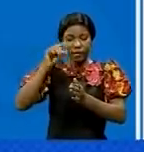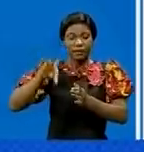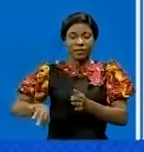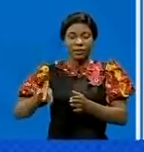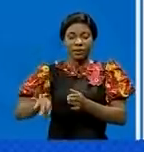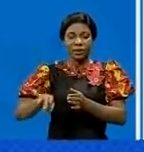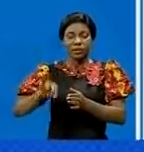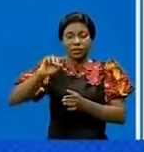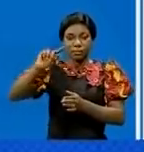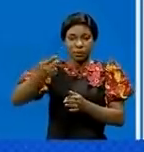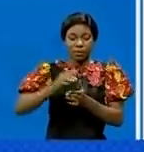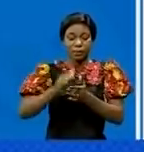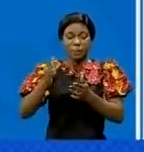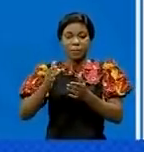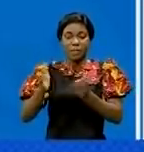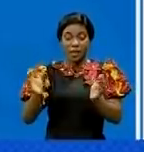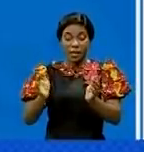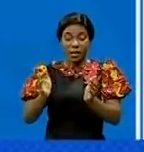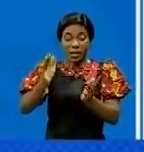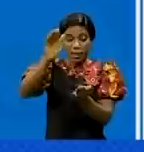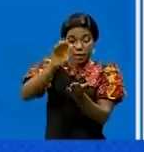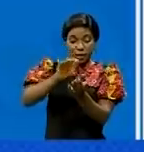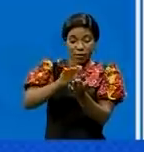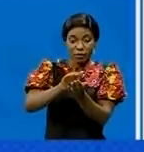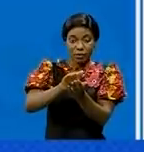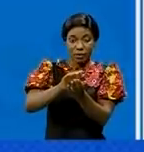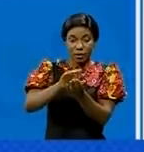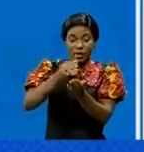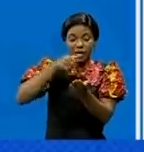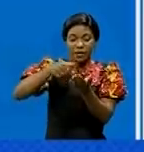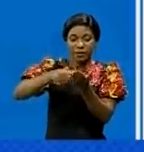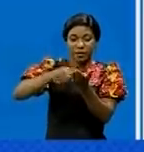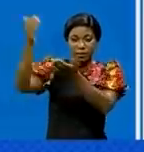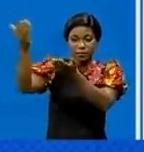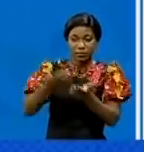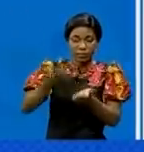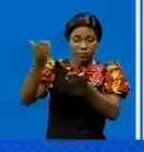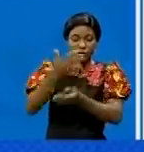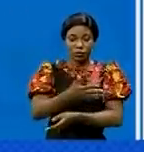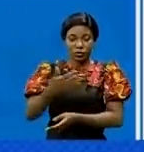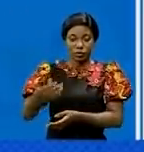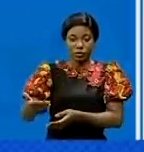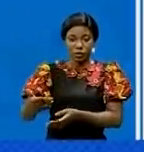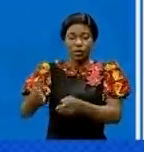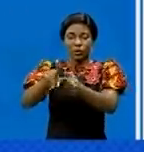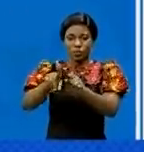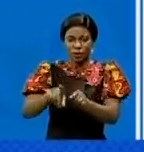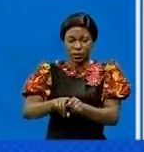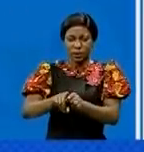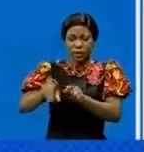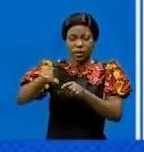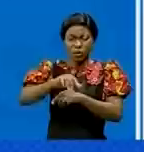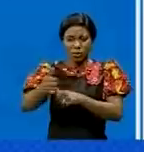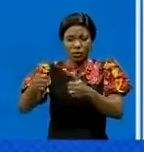de 1. Reduire la facture des importations et de ses faits, la dépendance du pays à